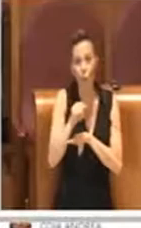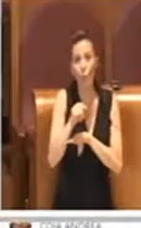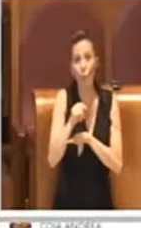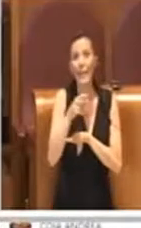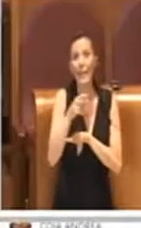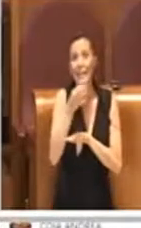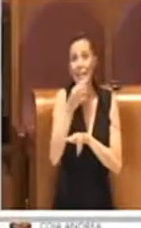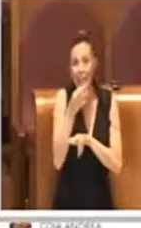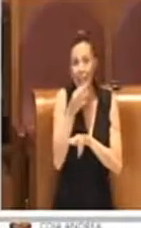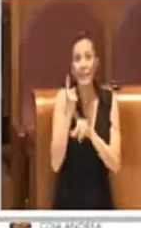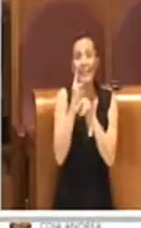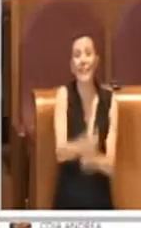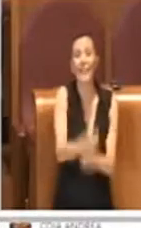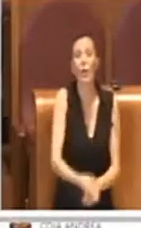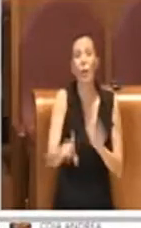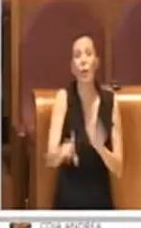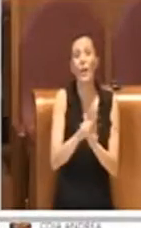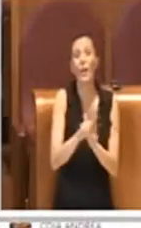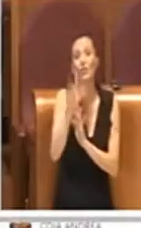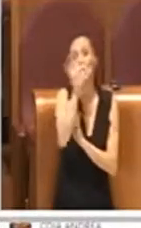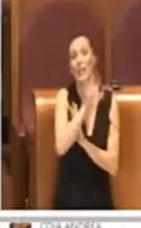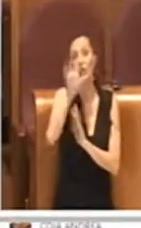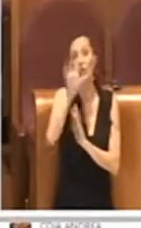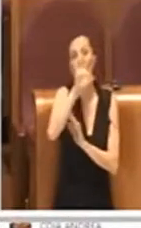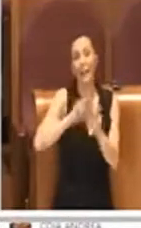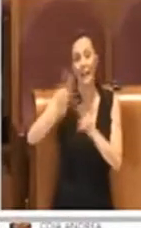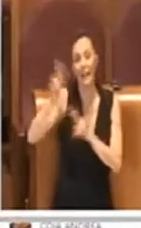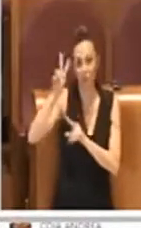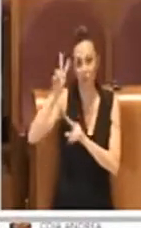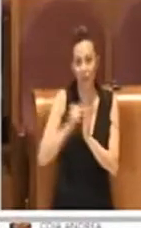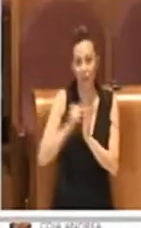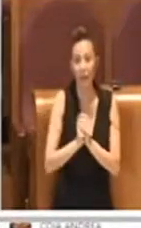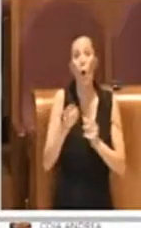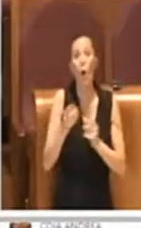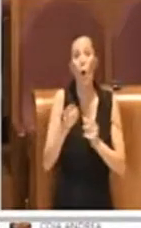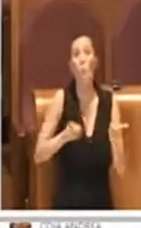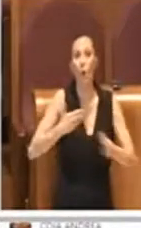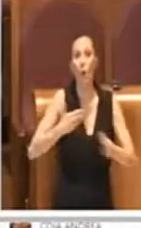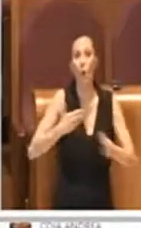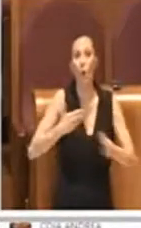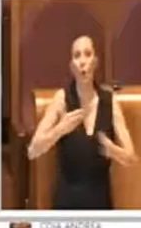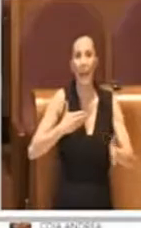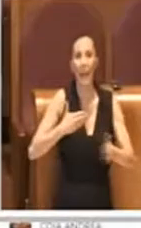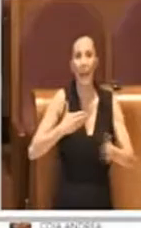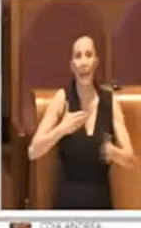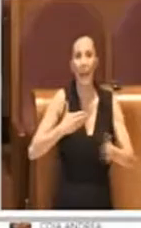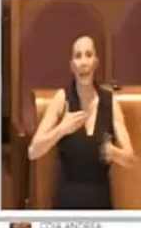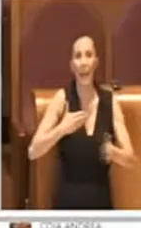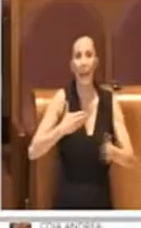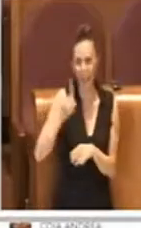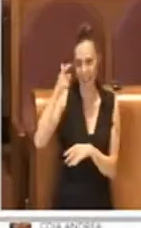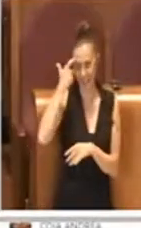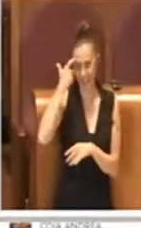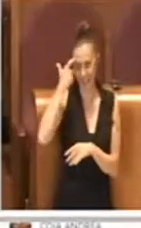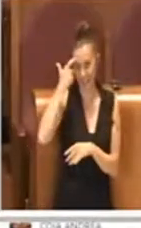da leggi regionali e nazionali. Nel momento in cui si presenta un'emergenza è abbastanza normale che lo Stato,